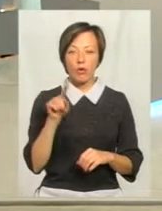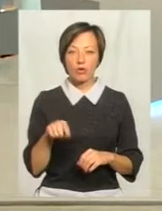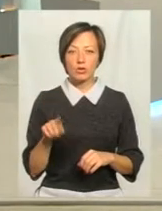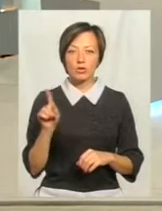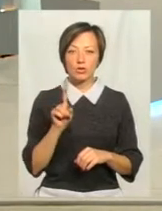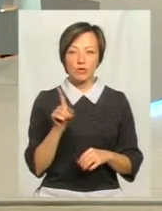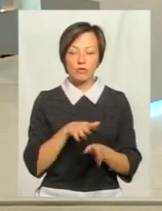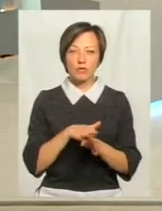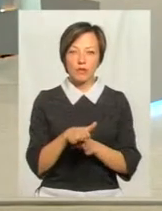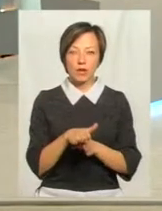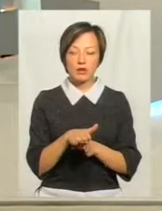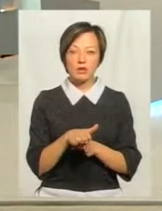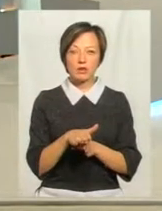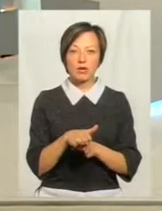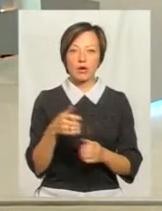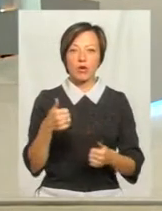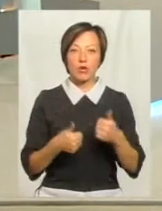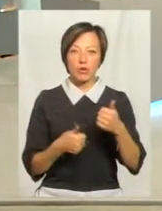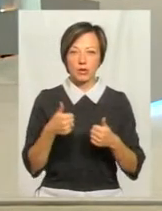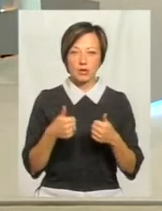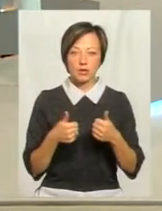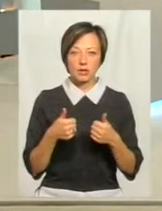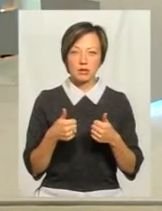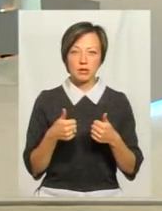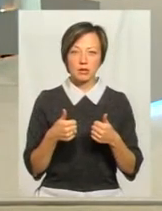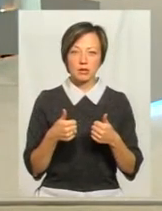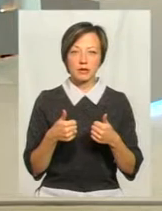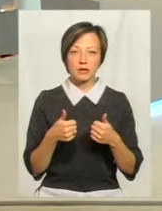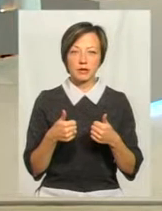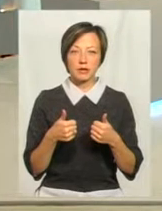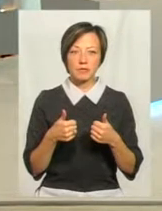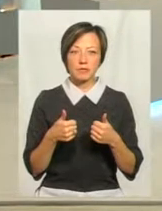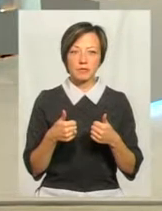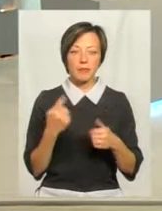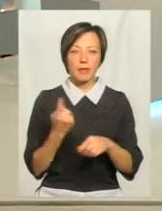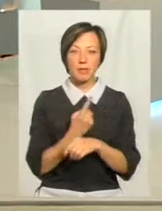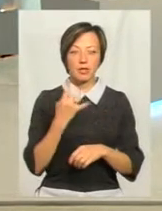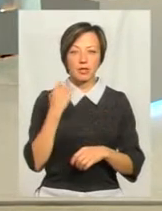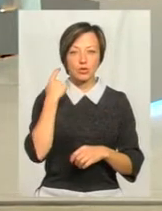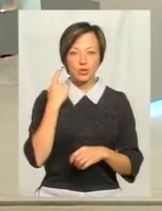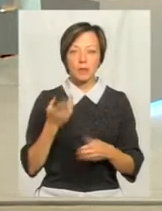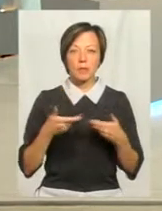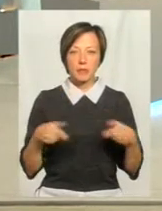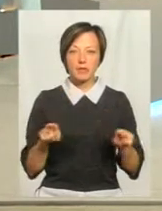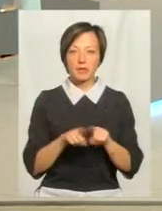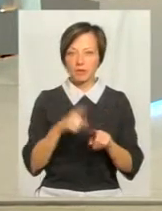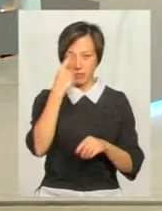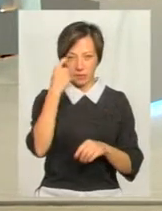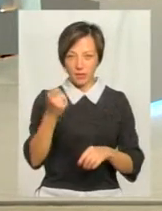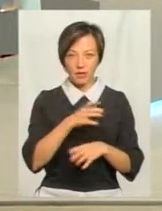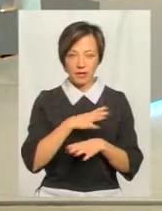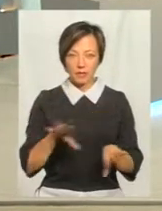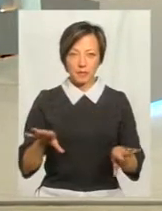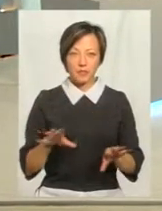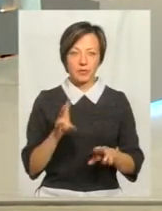що там відбувається, як сказав людина гонки, то ми перший раз чуємо. Не надходили до вас такі